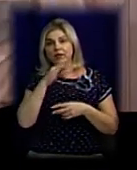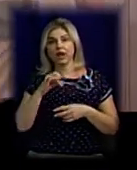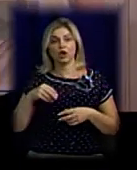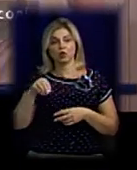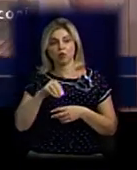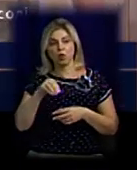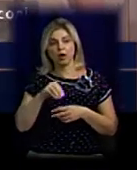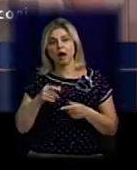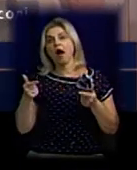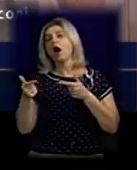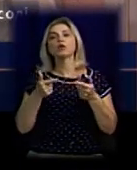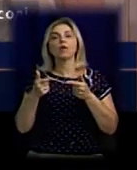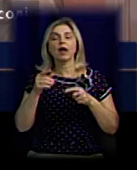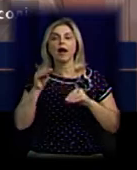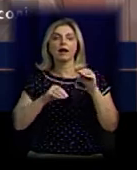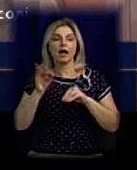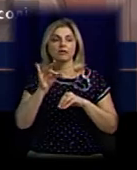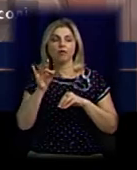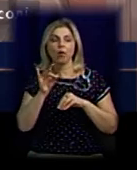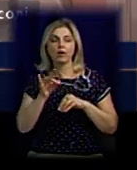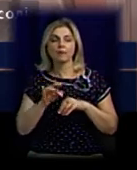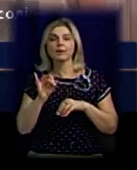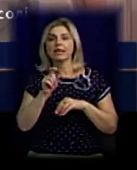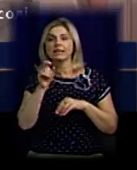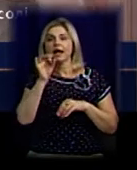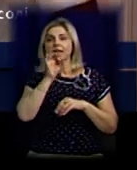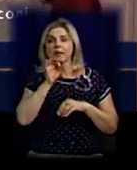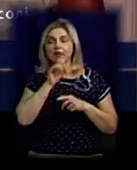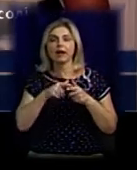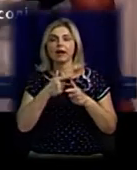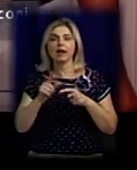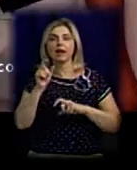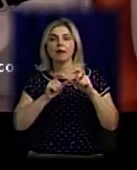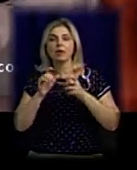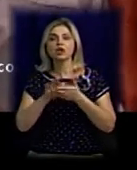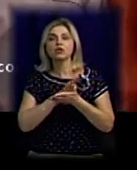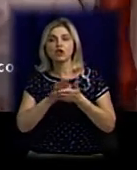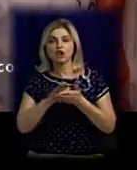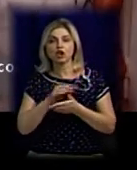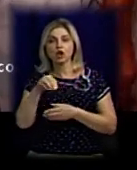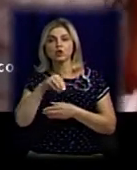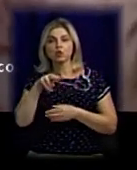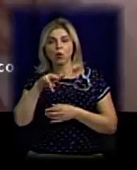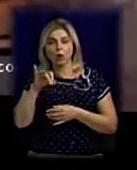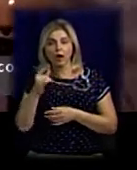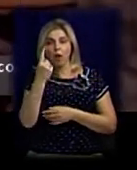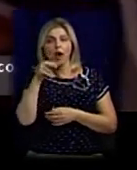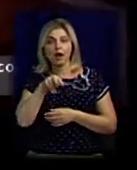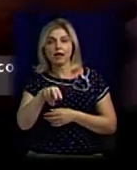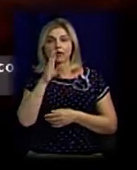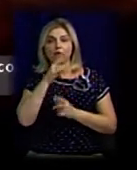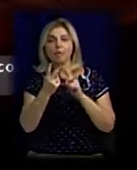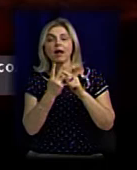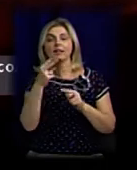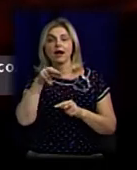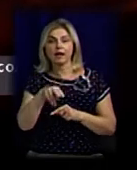Готується раствор із таблетуваної хімічно очищеної солі на літр води, на літр-полтора